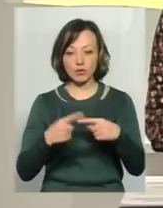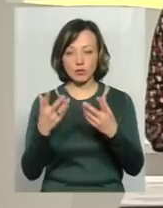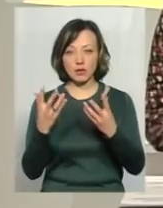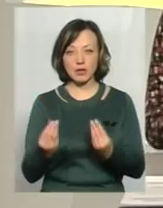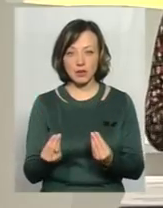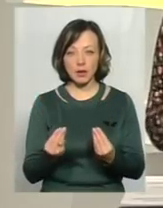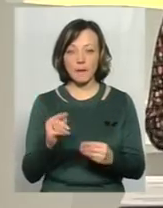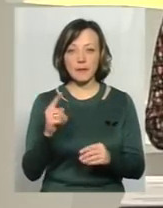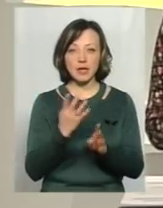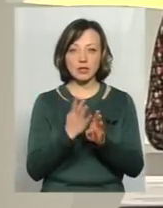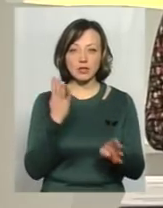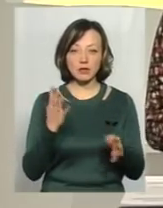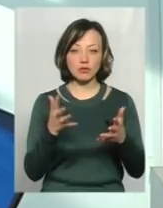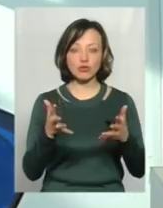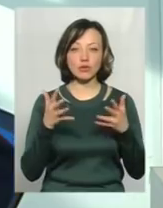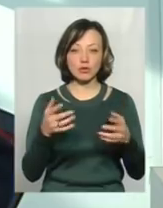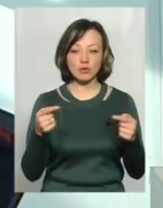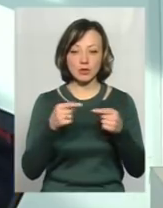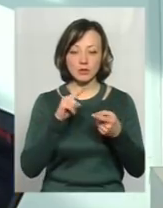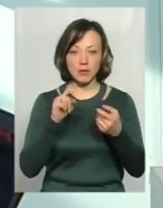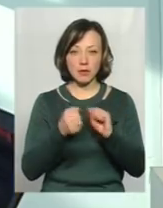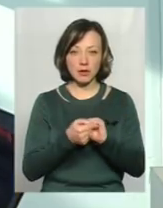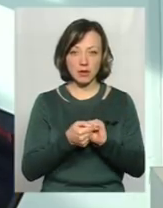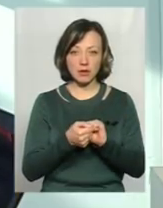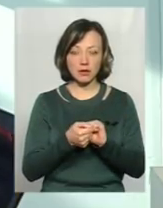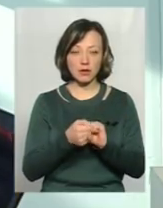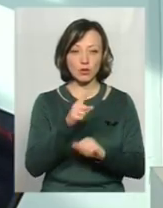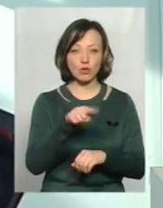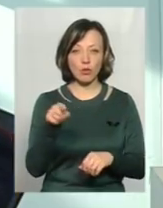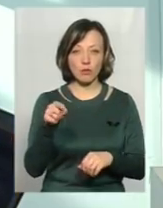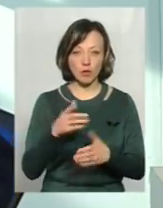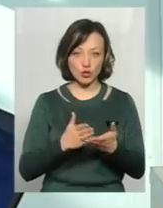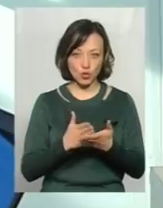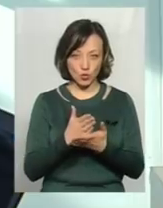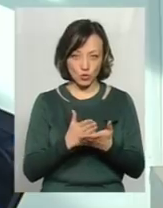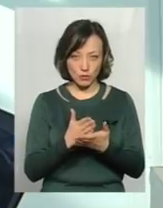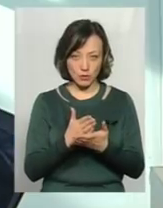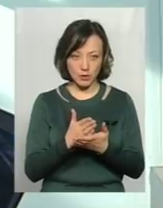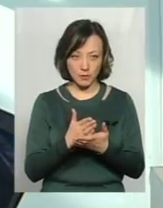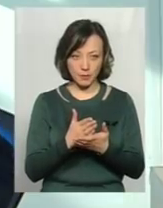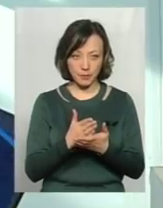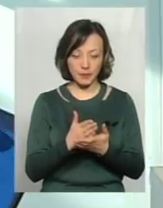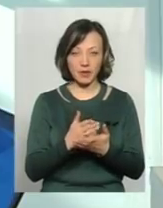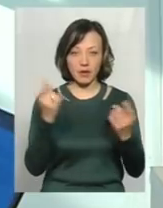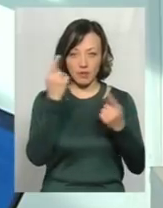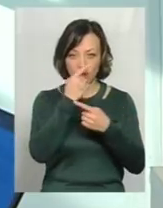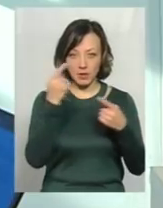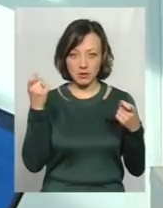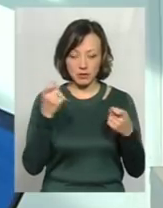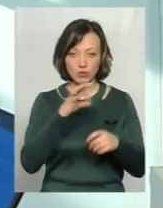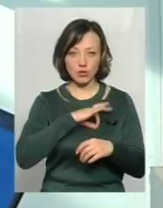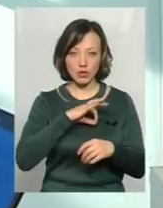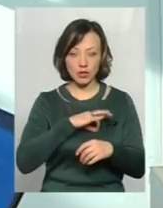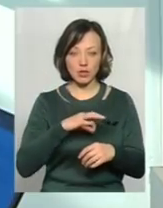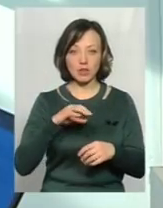все ж таки... Перш за все, чітко запам'ятати номер інформаційної служби, якою ви скористалися,